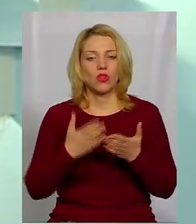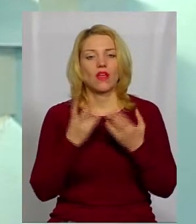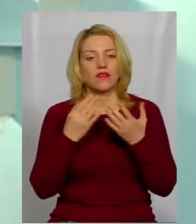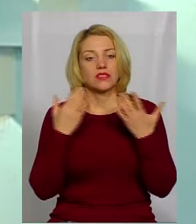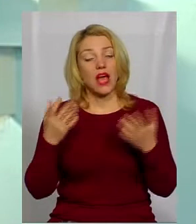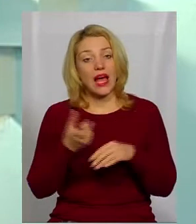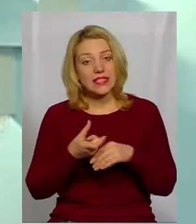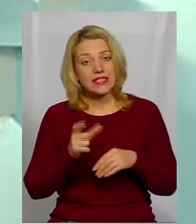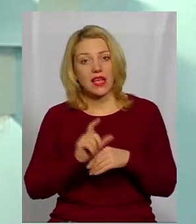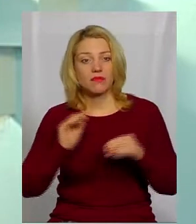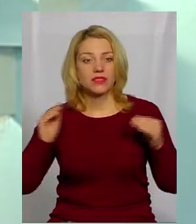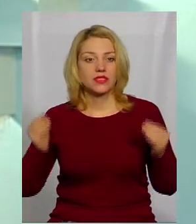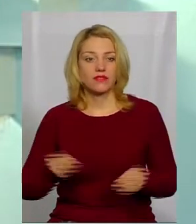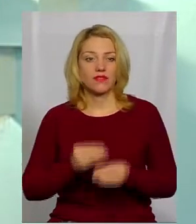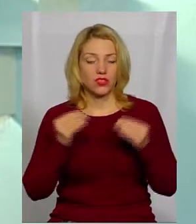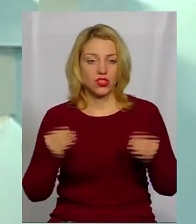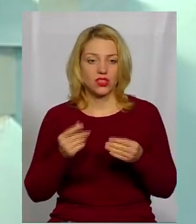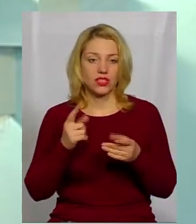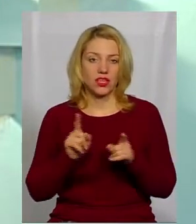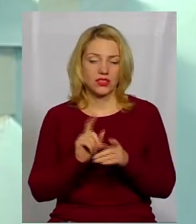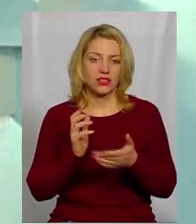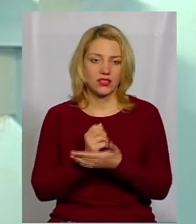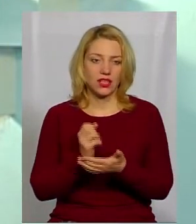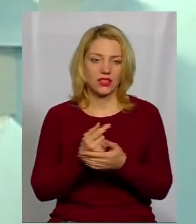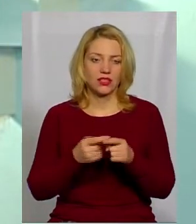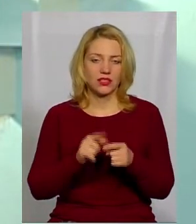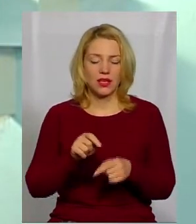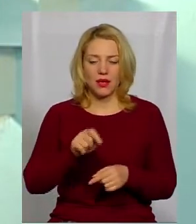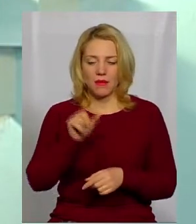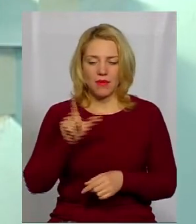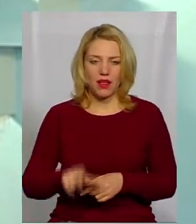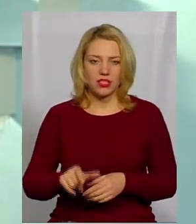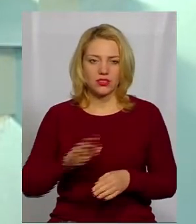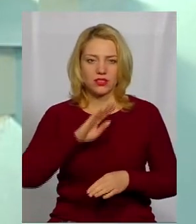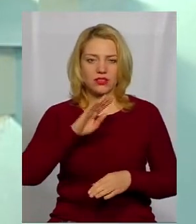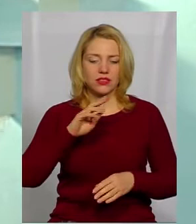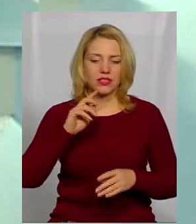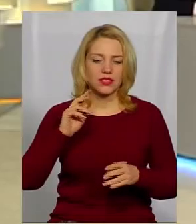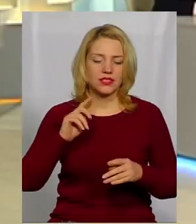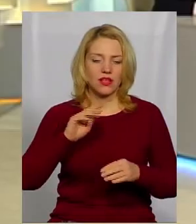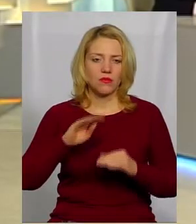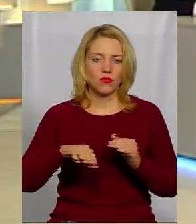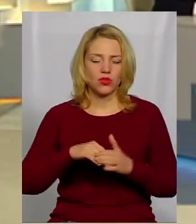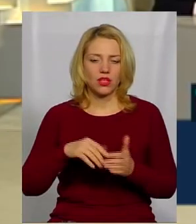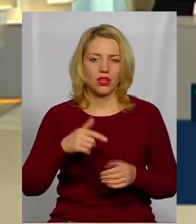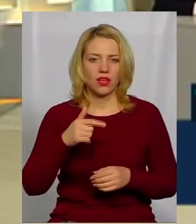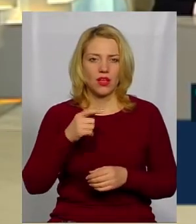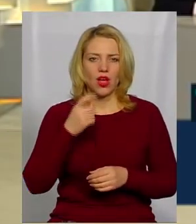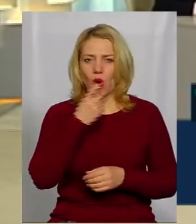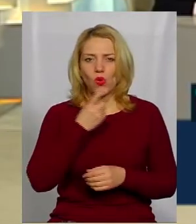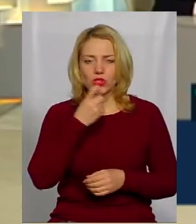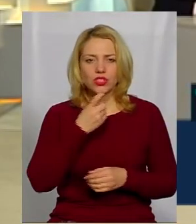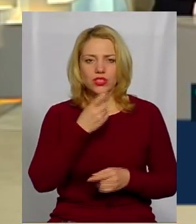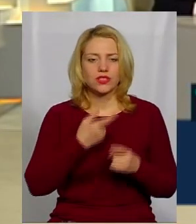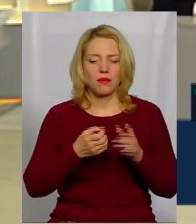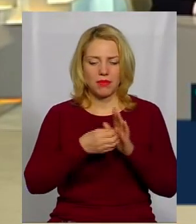А саме свіжі такі знахідки – це пляшечка з-під гірчиці, 15 сантиметрів висоти, яка